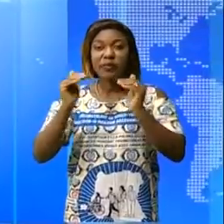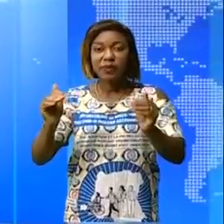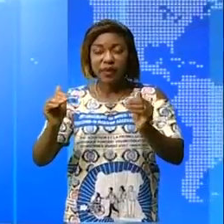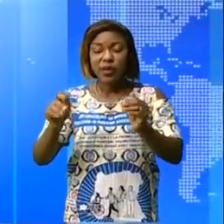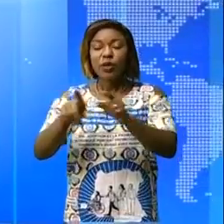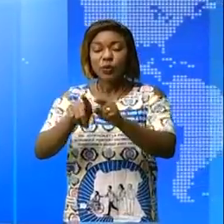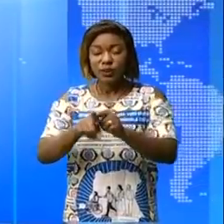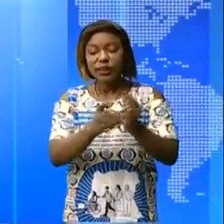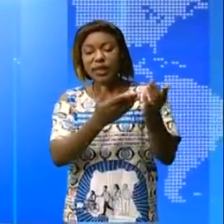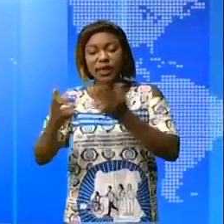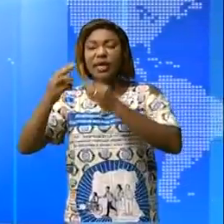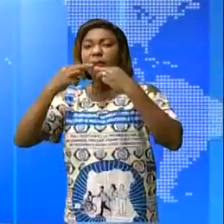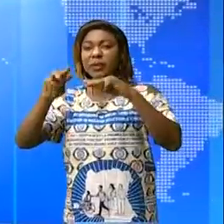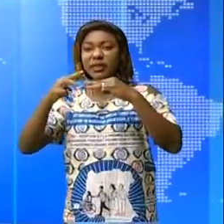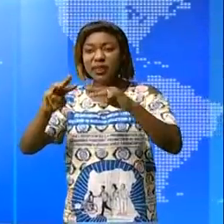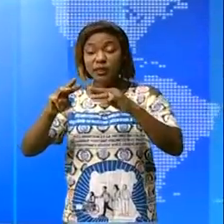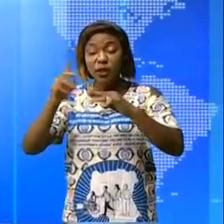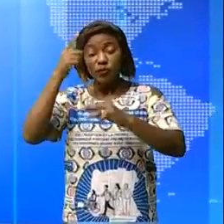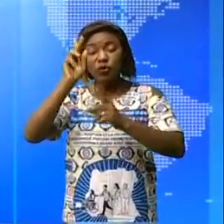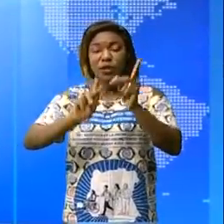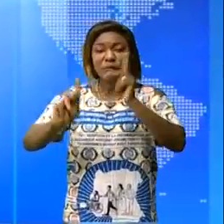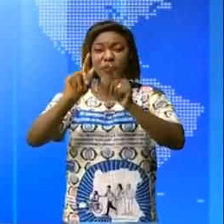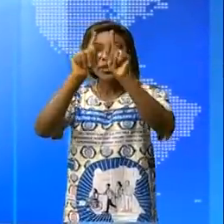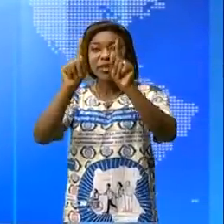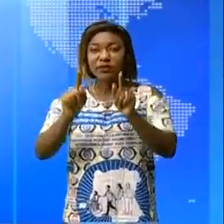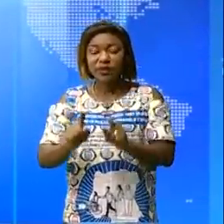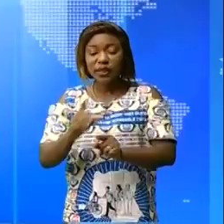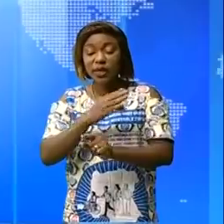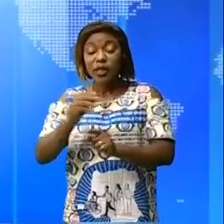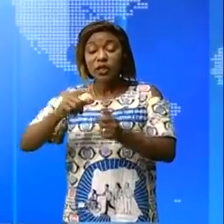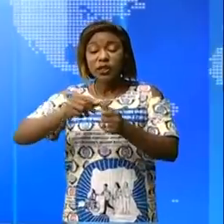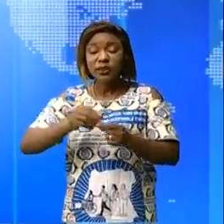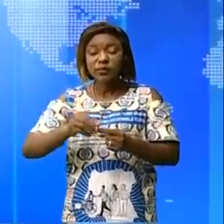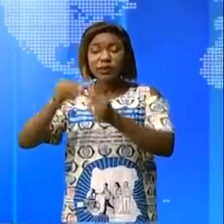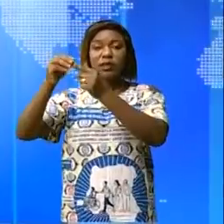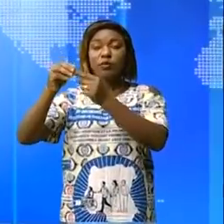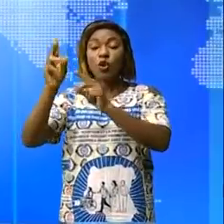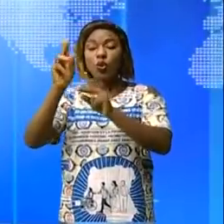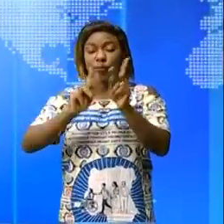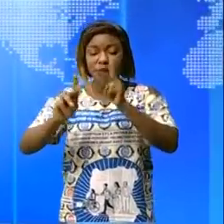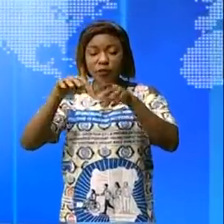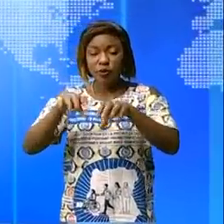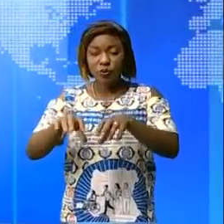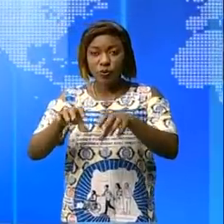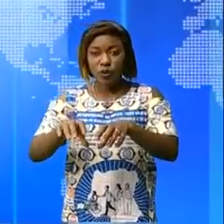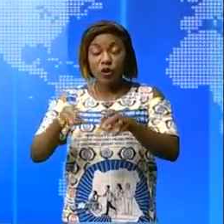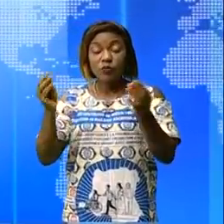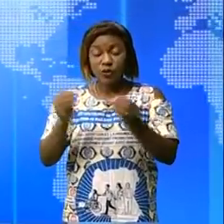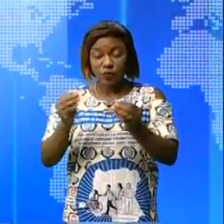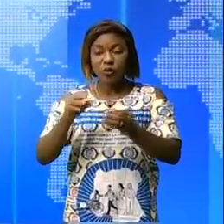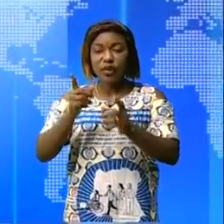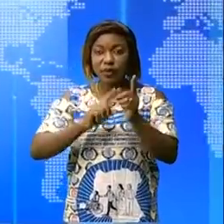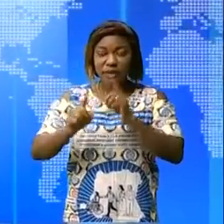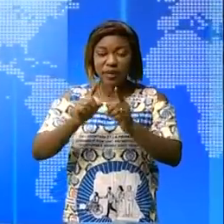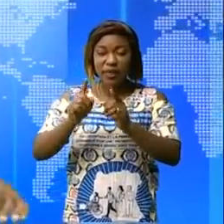porteuse d'un message destiné au peuple d'Afrique et au peuple congolais particulièrement c'était à la quinzaine de la paix Paulette